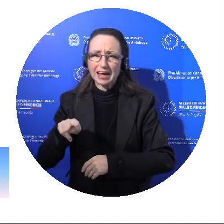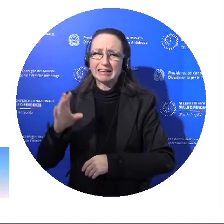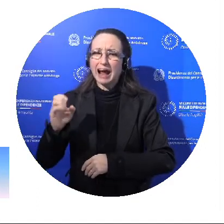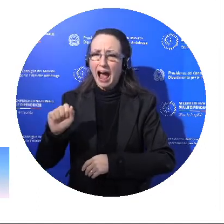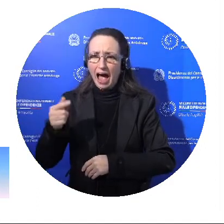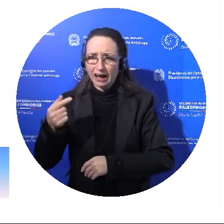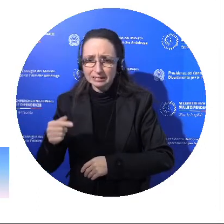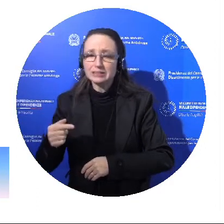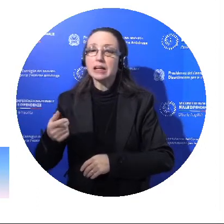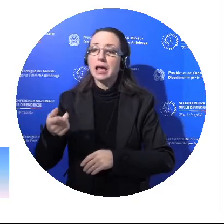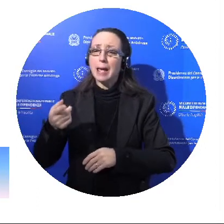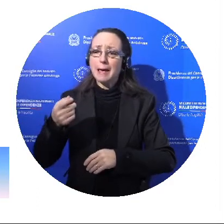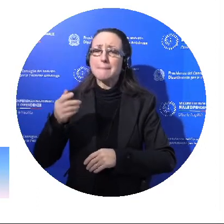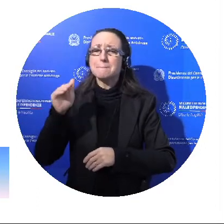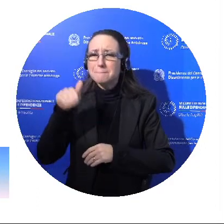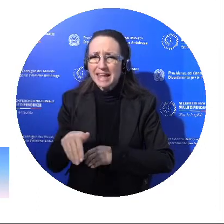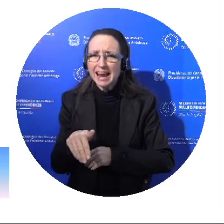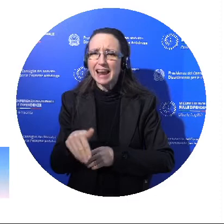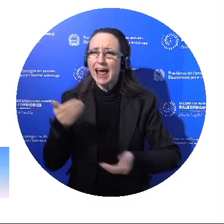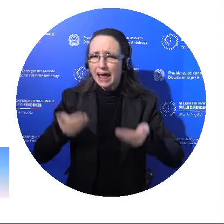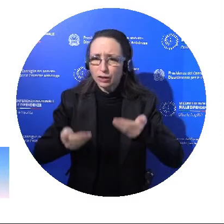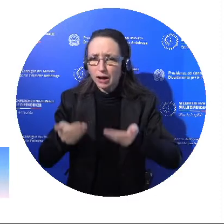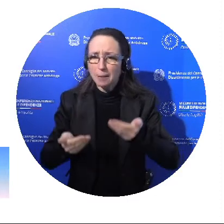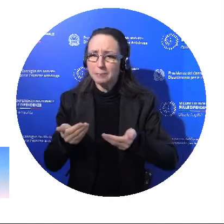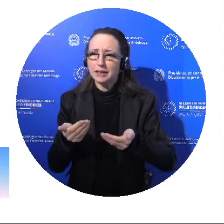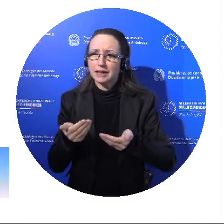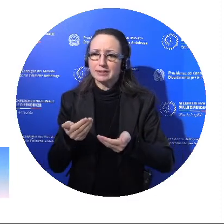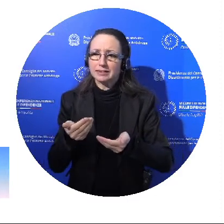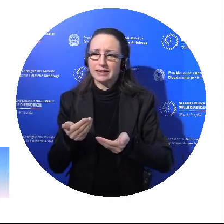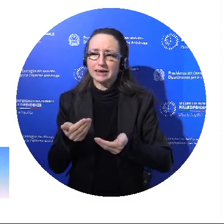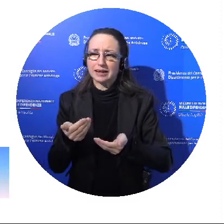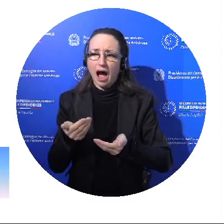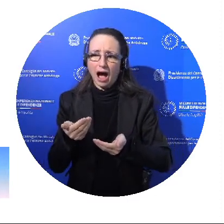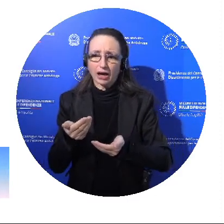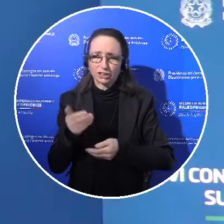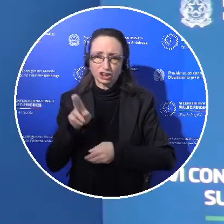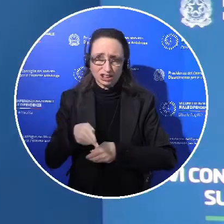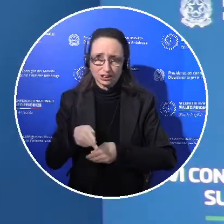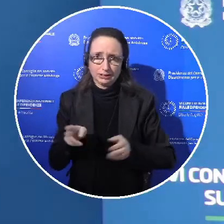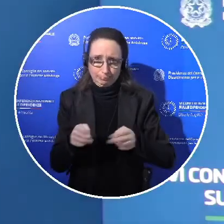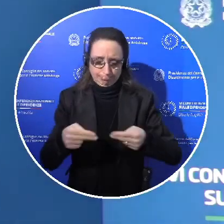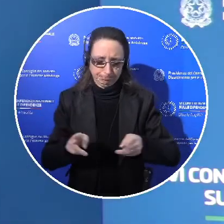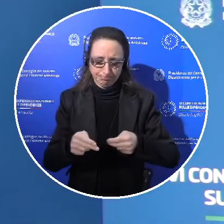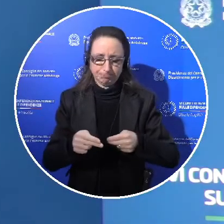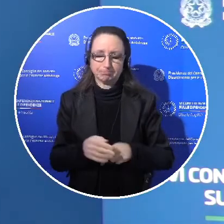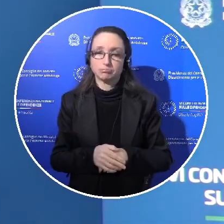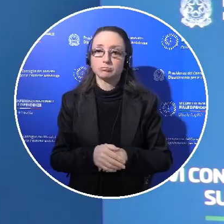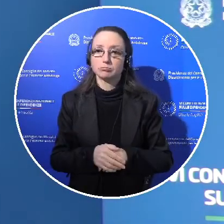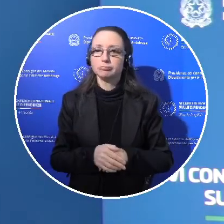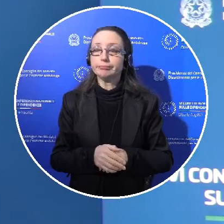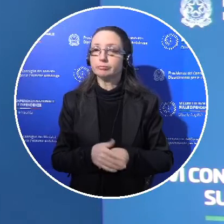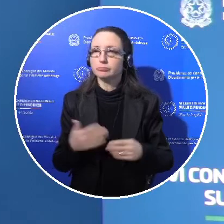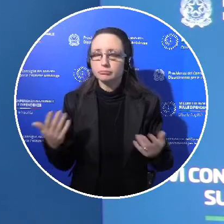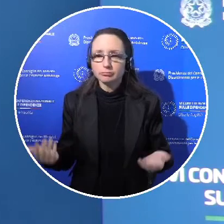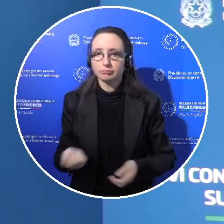1.000 kg di hashish. Stiamo parlando di numeri molto importanti rispetto a quelli che il comandante medica esplicitava